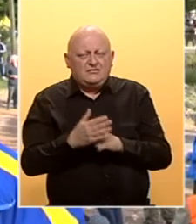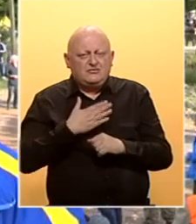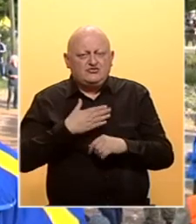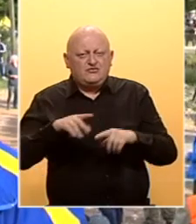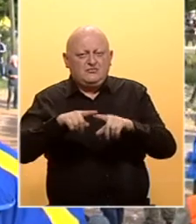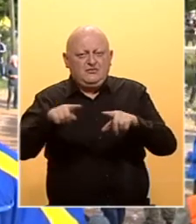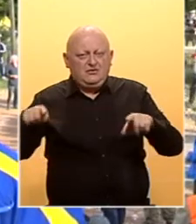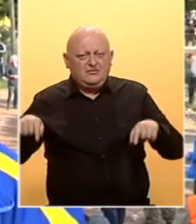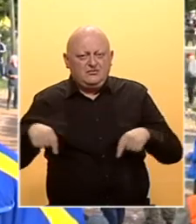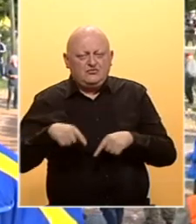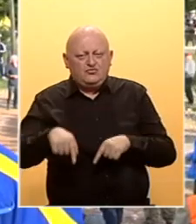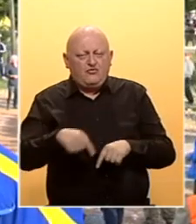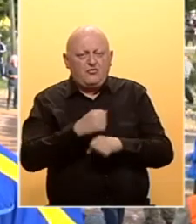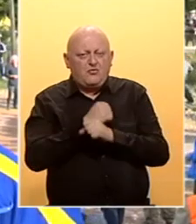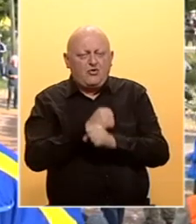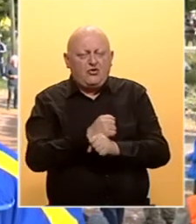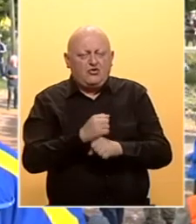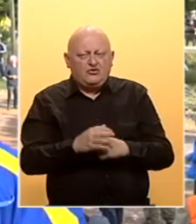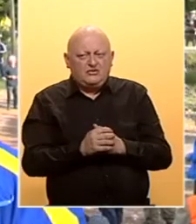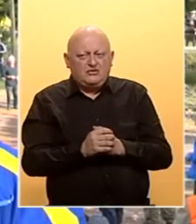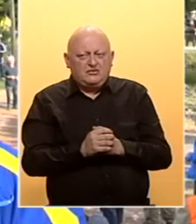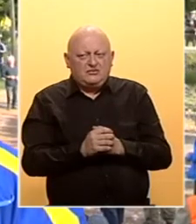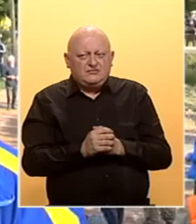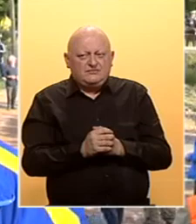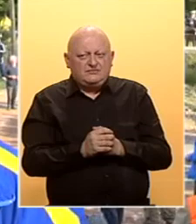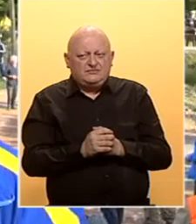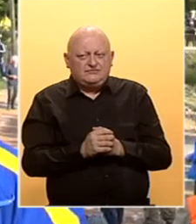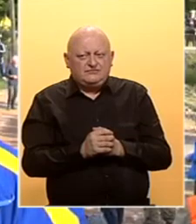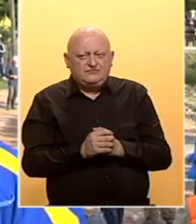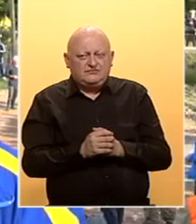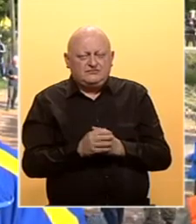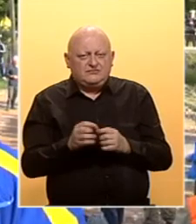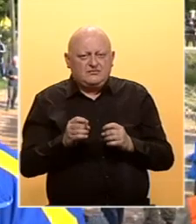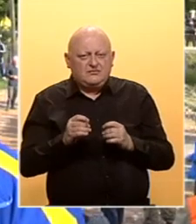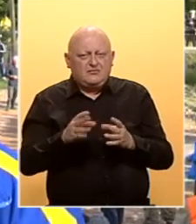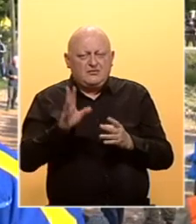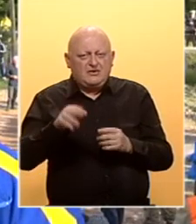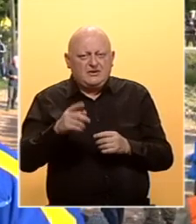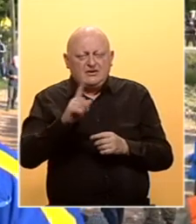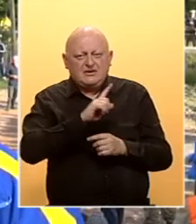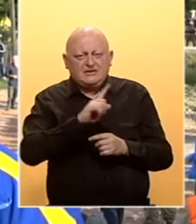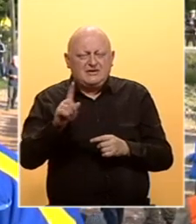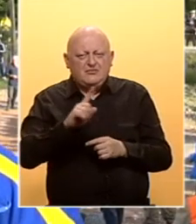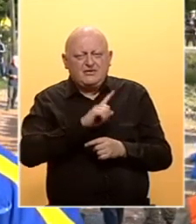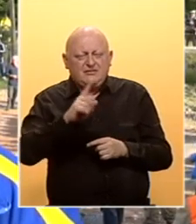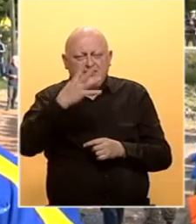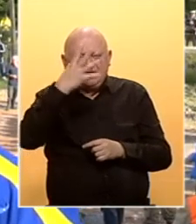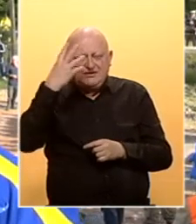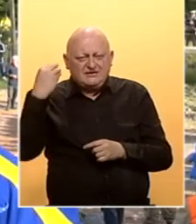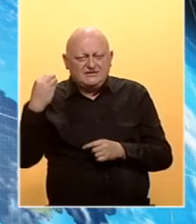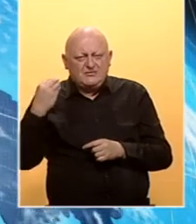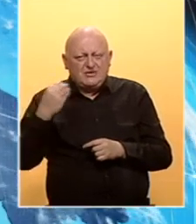avlijama, u ovom logoru su mučeni. Poruku jedno imam, nemojte nikad zaboraviti.